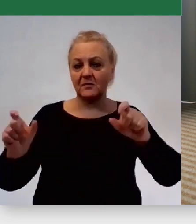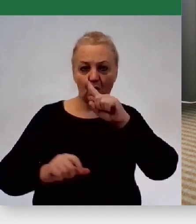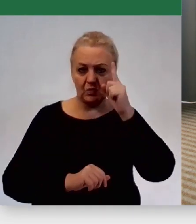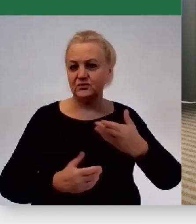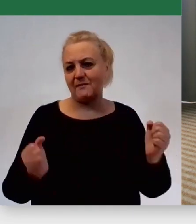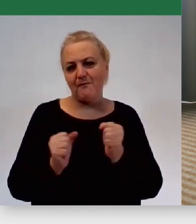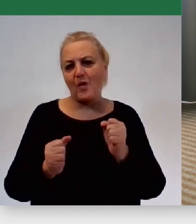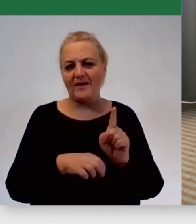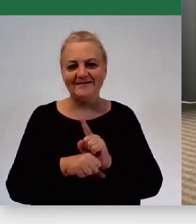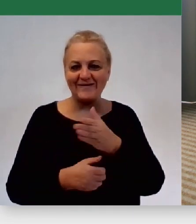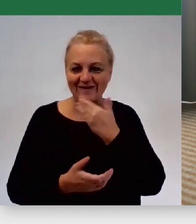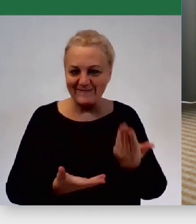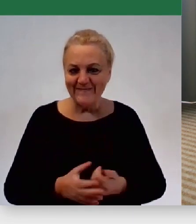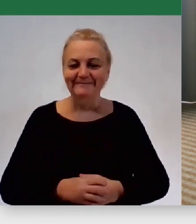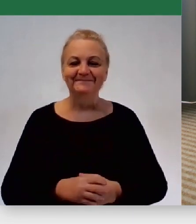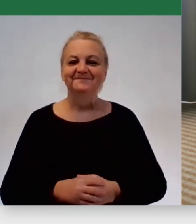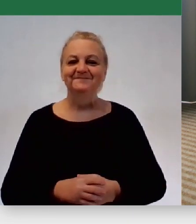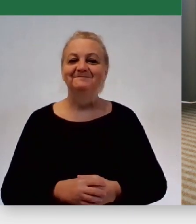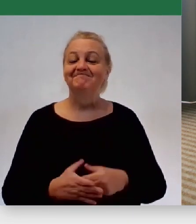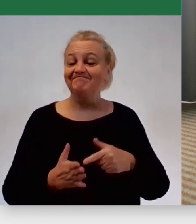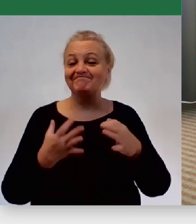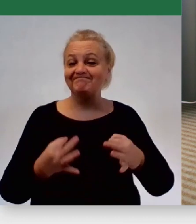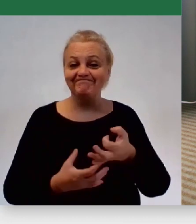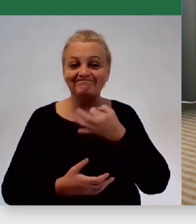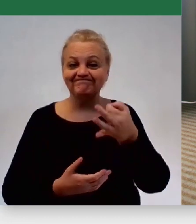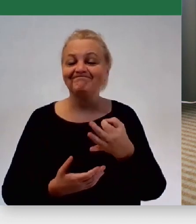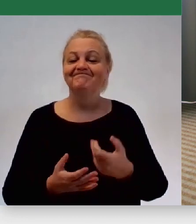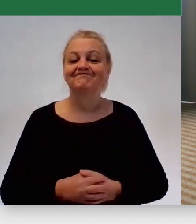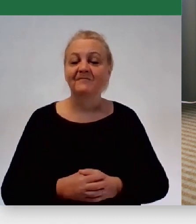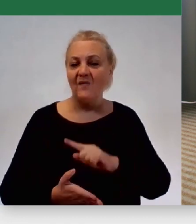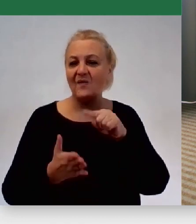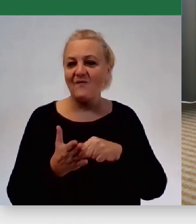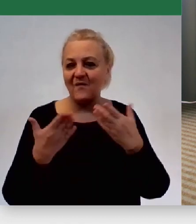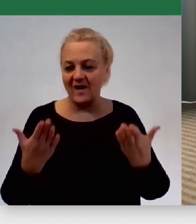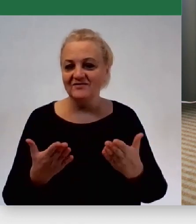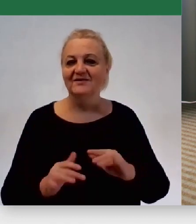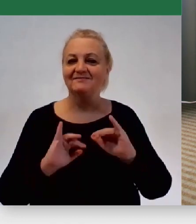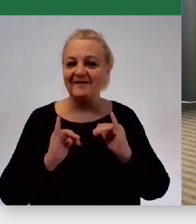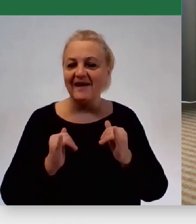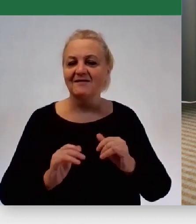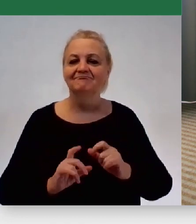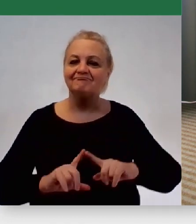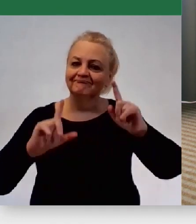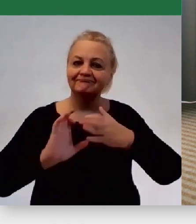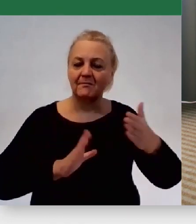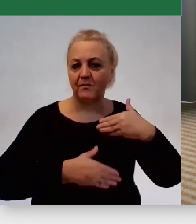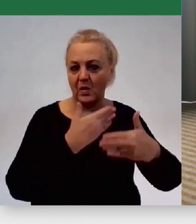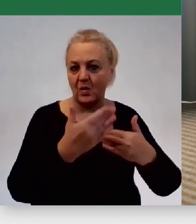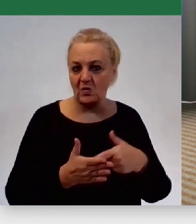boją ryzykować, więc pytanie jest, jak uruchamiać taki proces,